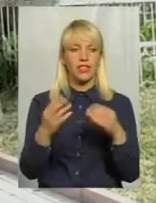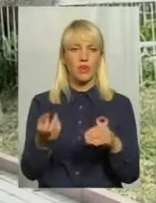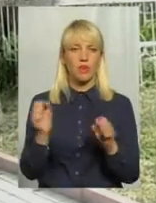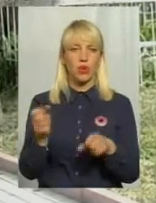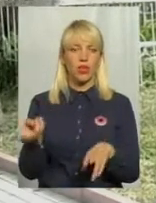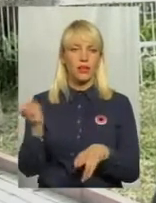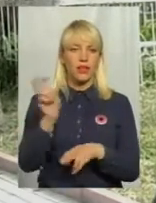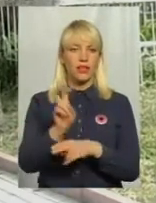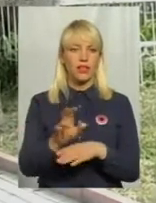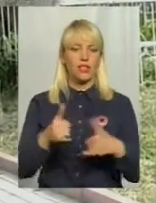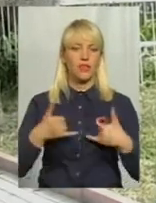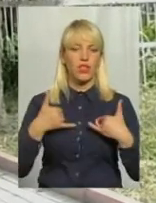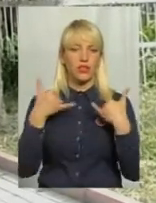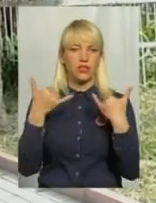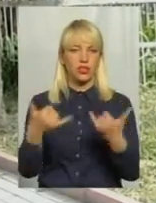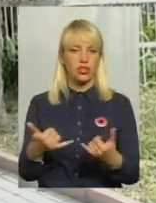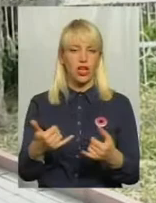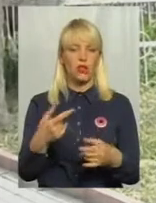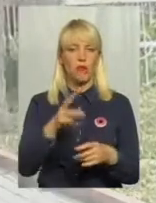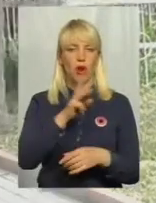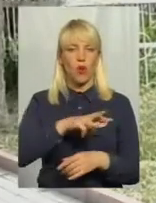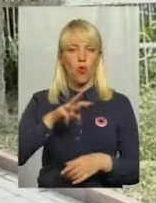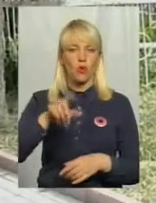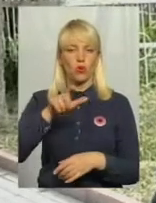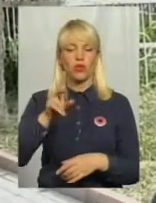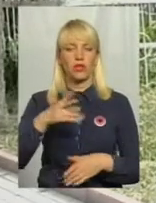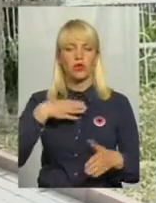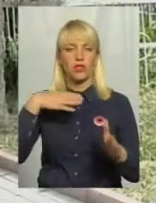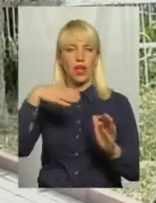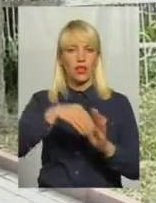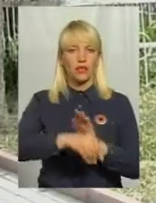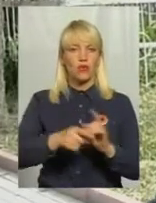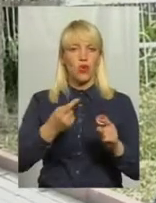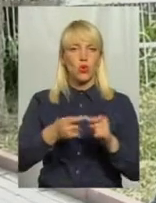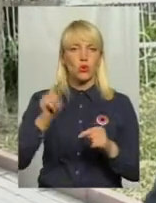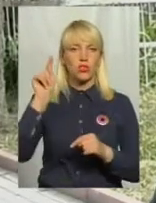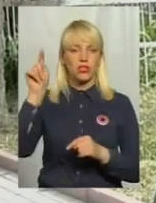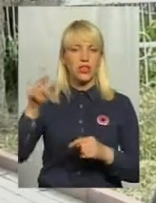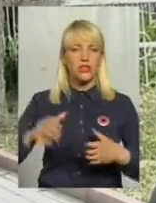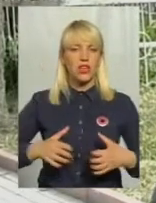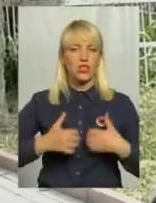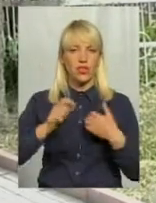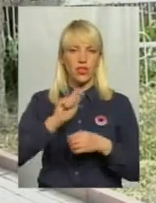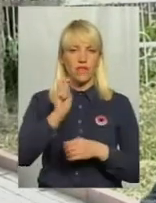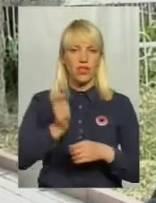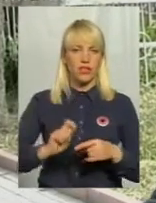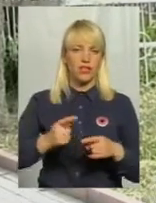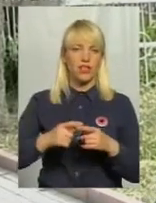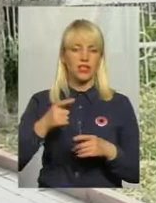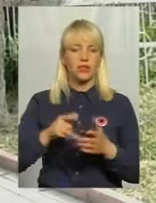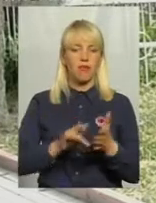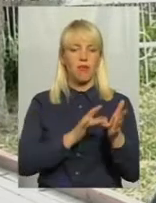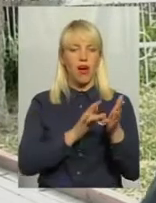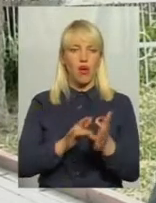мільйонам людей, які загинули у тій страшній війні. Власне, ми маємо ряд туристичних маршрутів, і коли ці маршрути